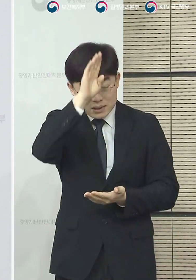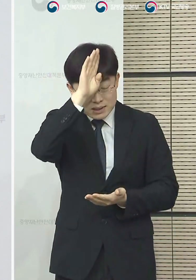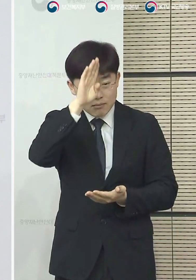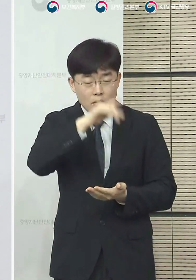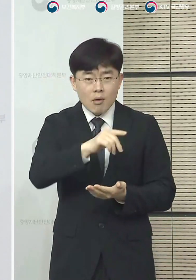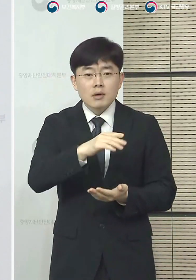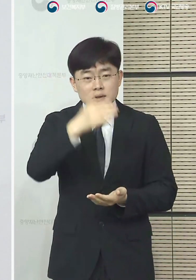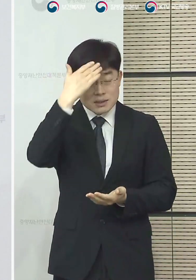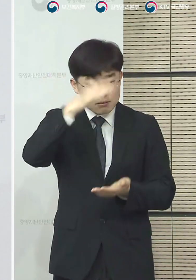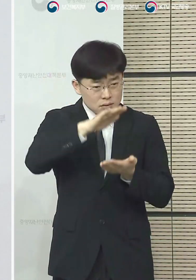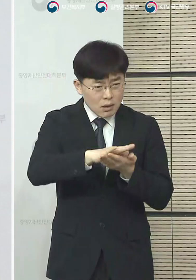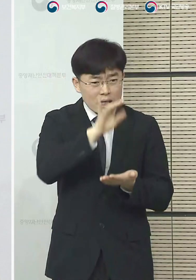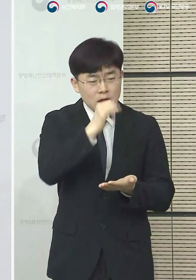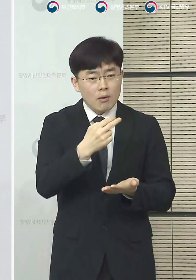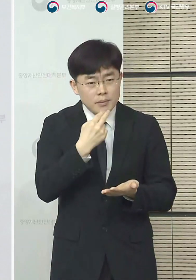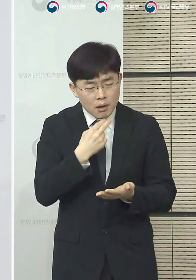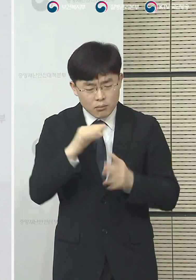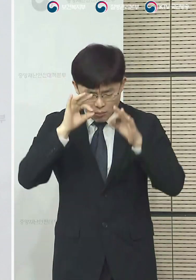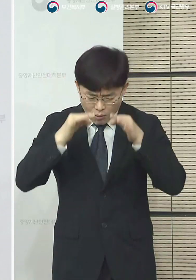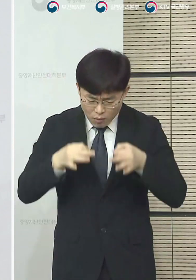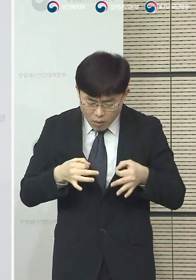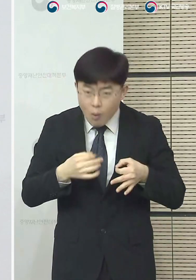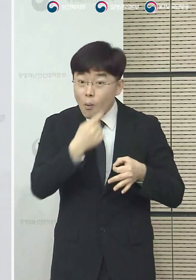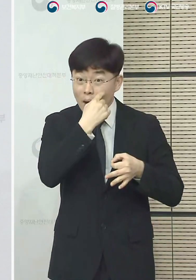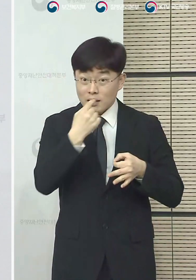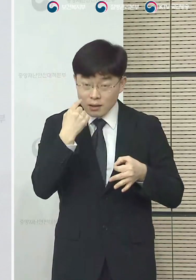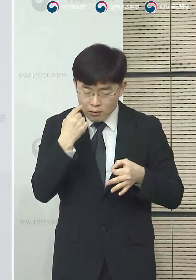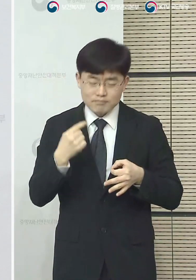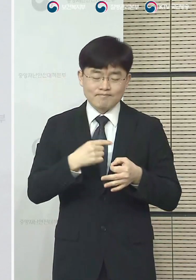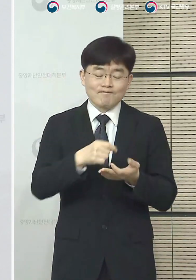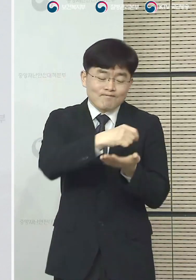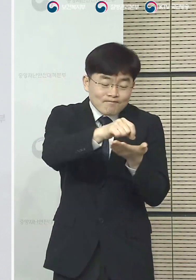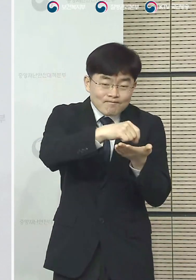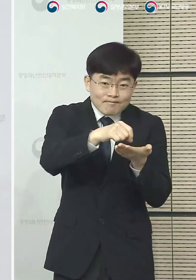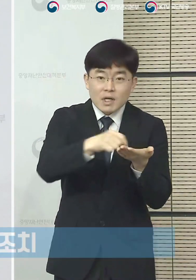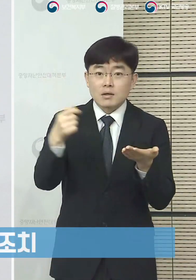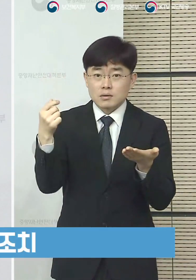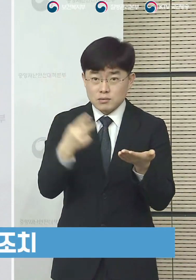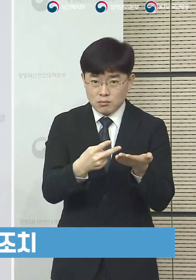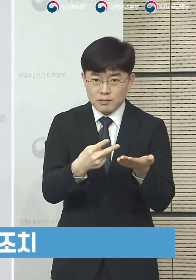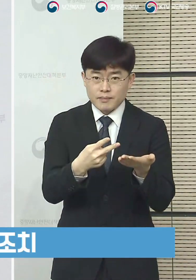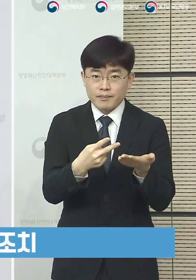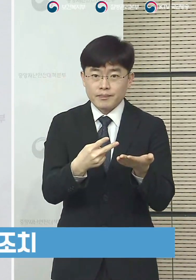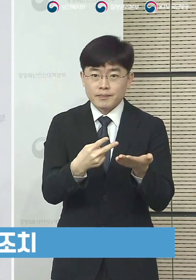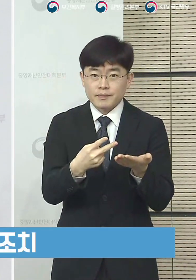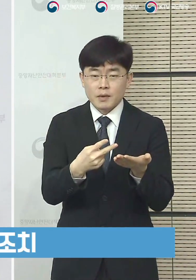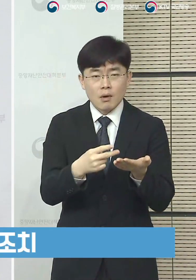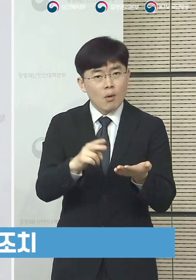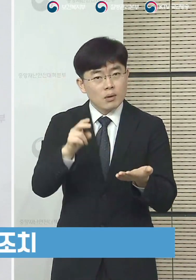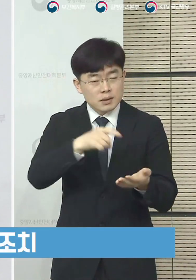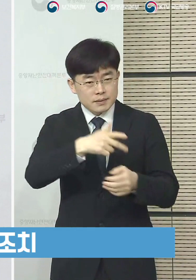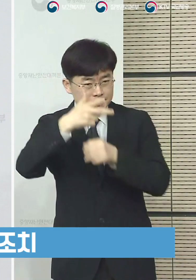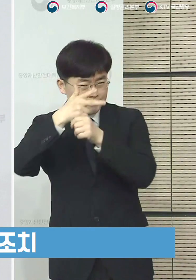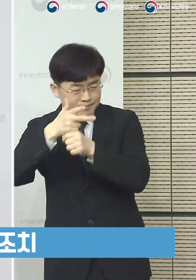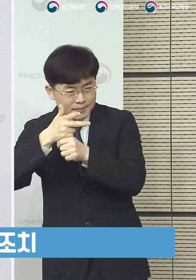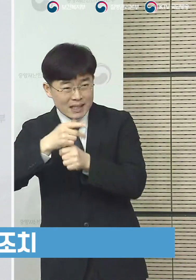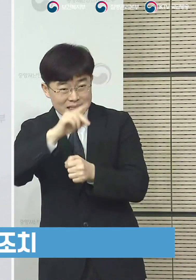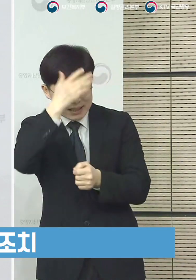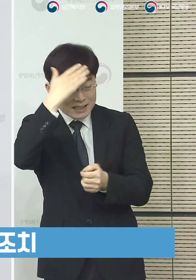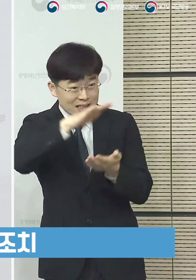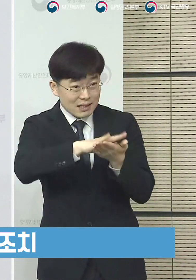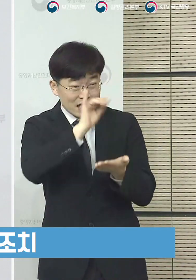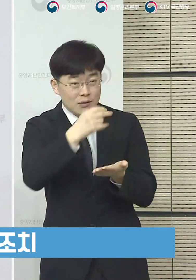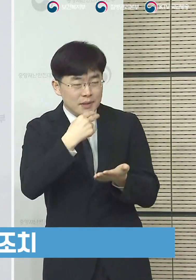있는지를 스스로 기술하게 하고 또 강제적으로 발열 감시 카메라 또 그리고